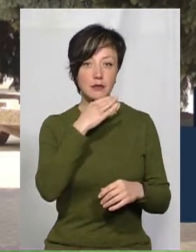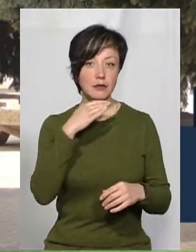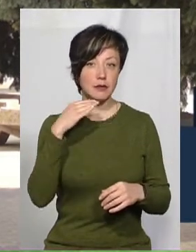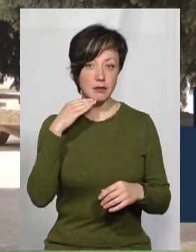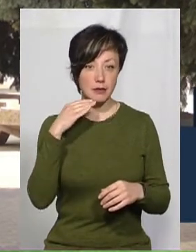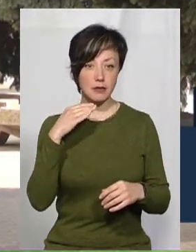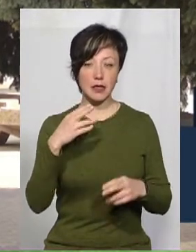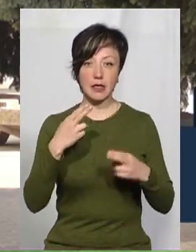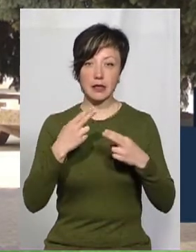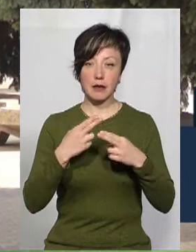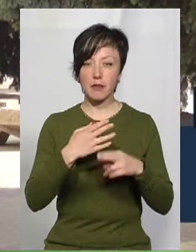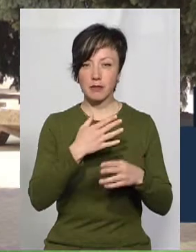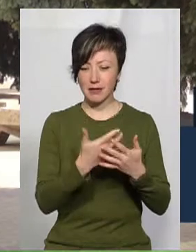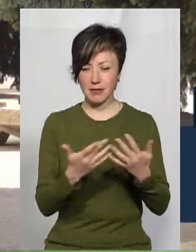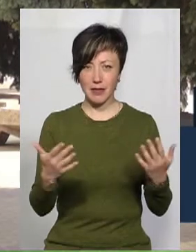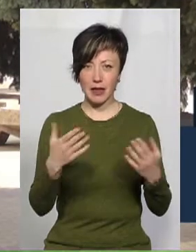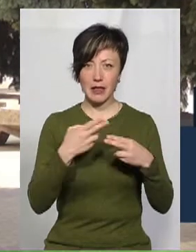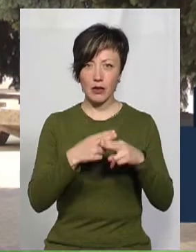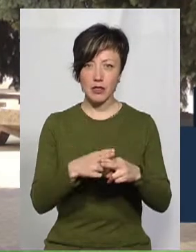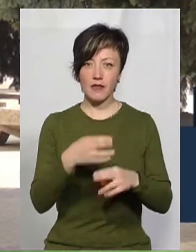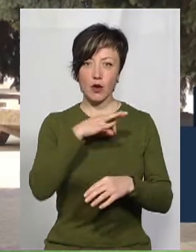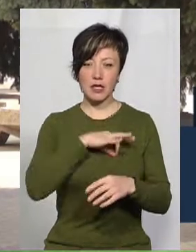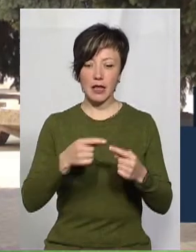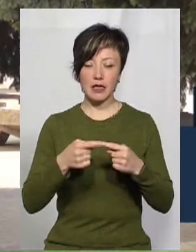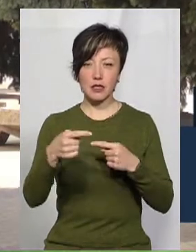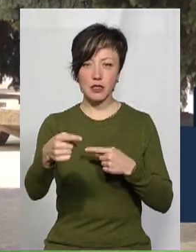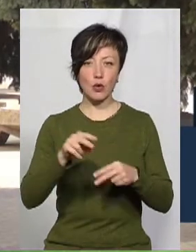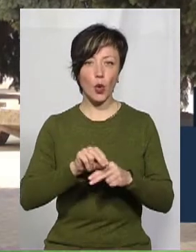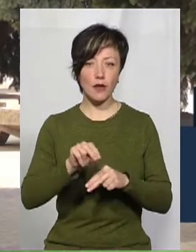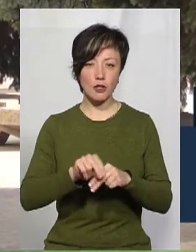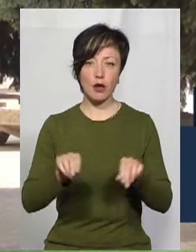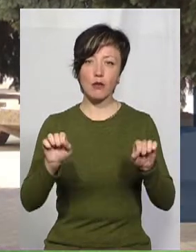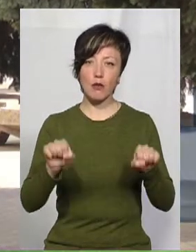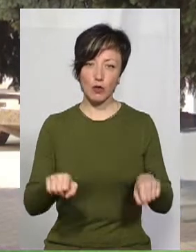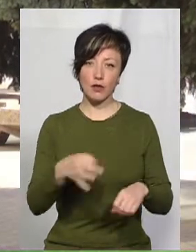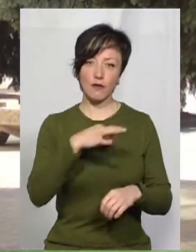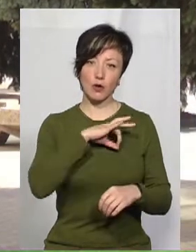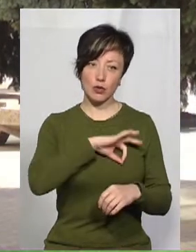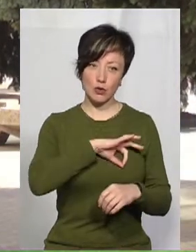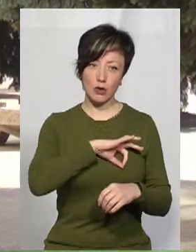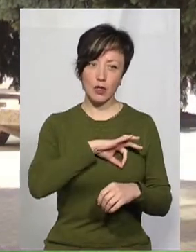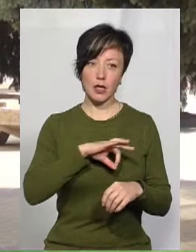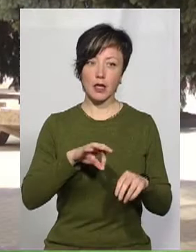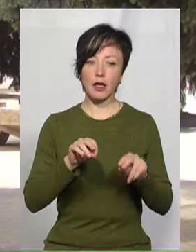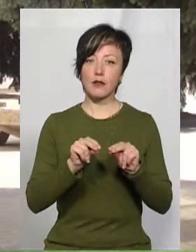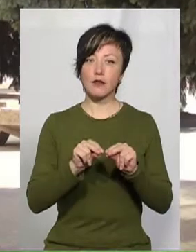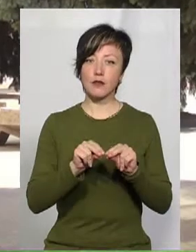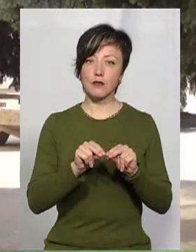технологій з використанням дистанційного навчання, де можна використовувати і вчителі